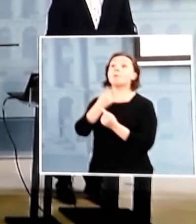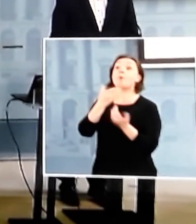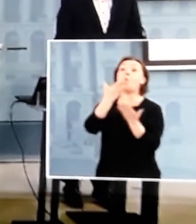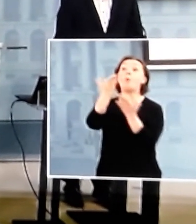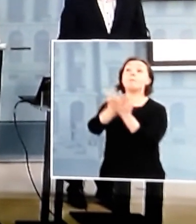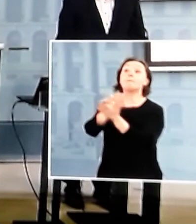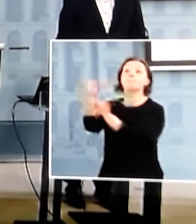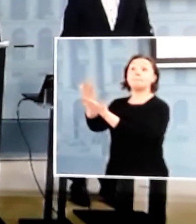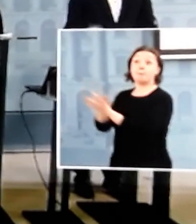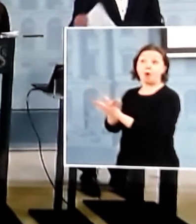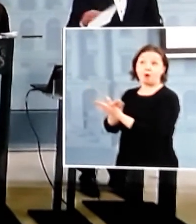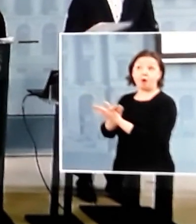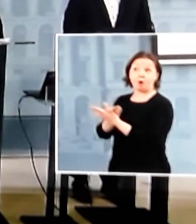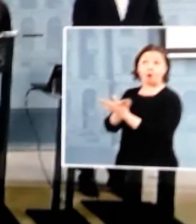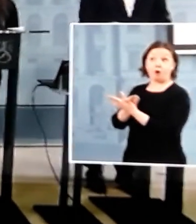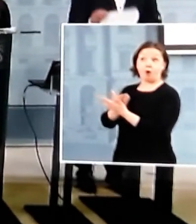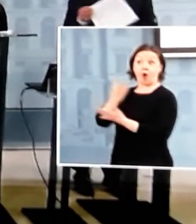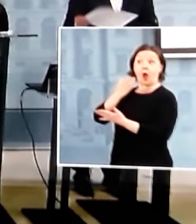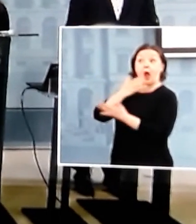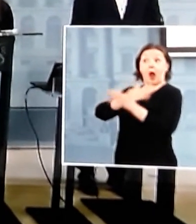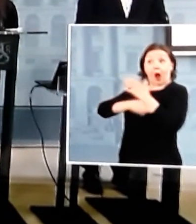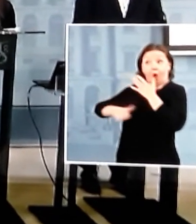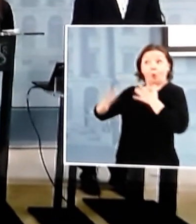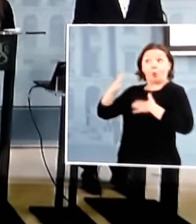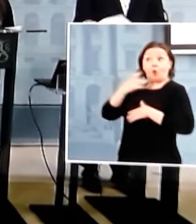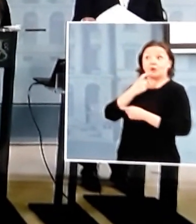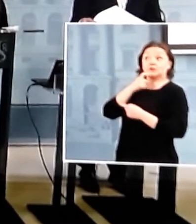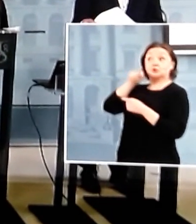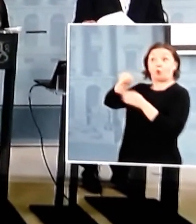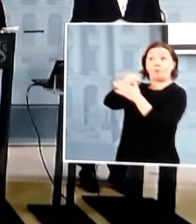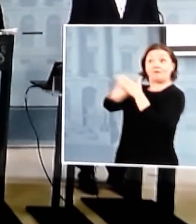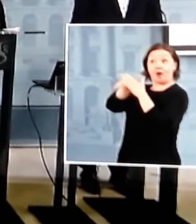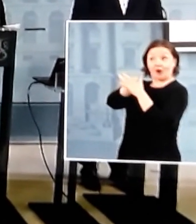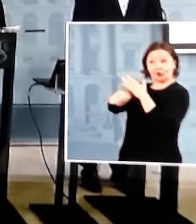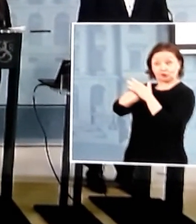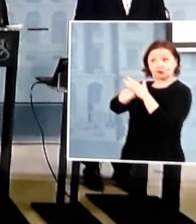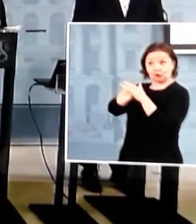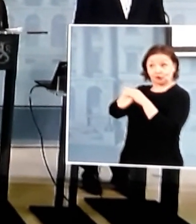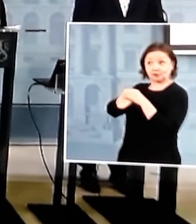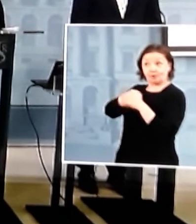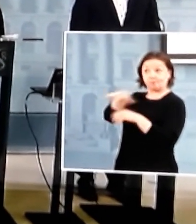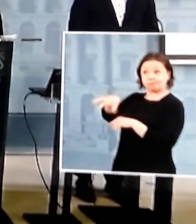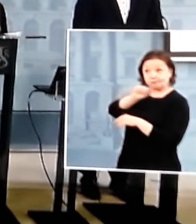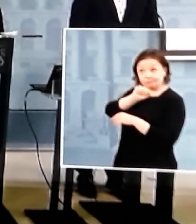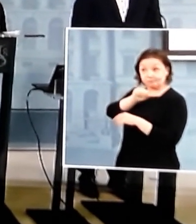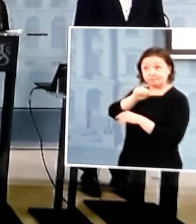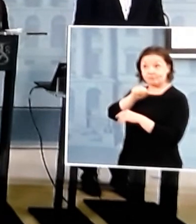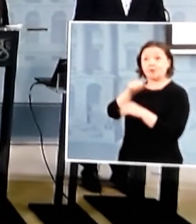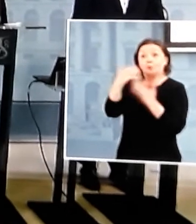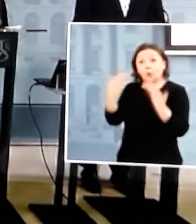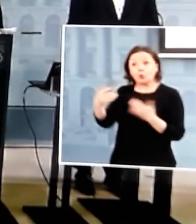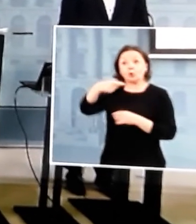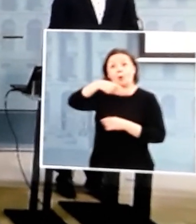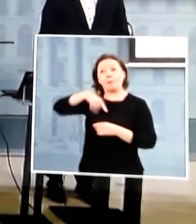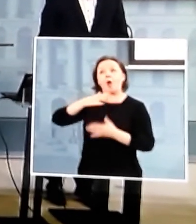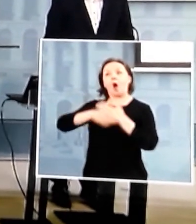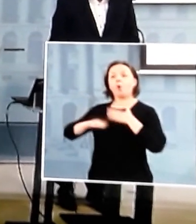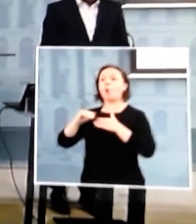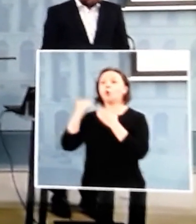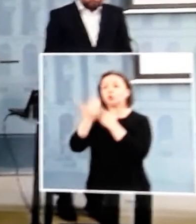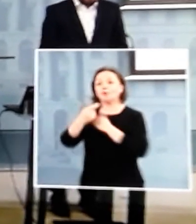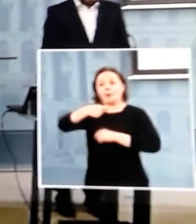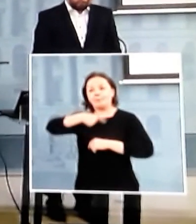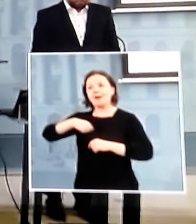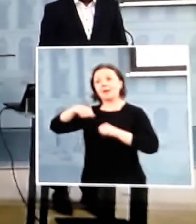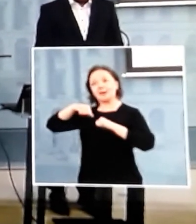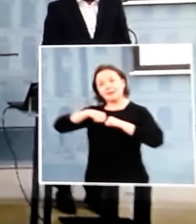varmasti näihin varastoihin päästä käsiksi. Ja nyt pyrimme turvaamaan sen, että meillä on itsellämme nämä varmuusvarastot